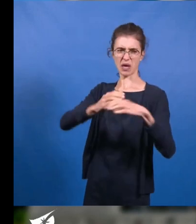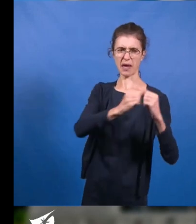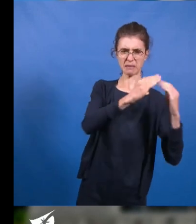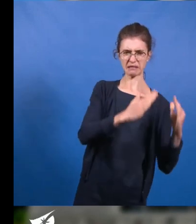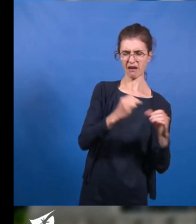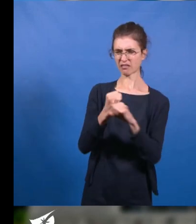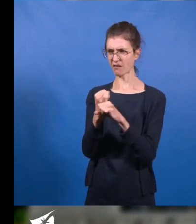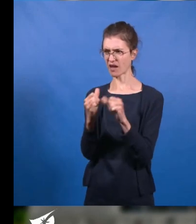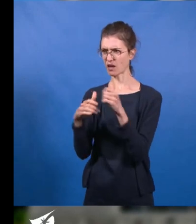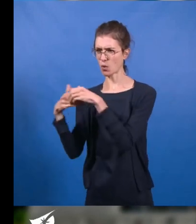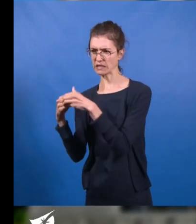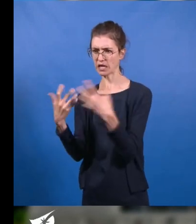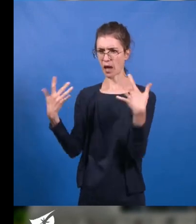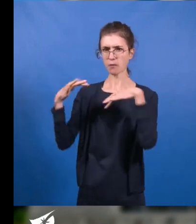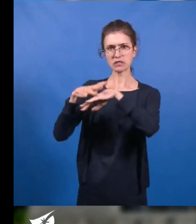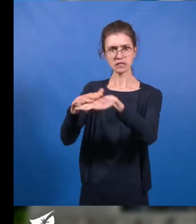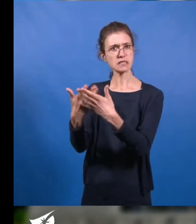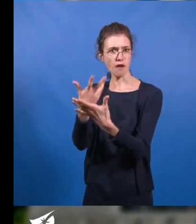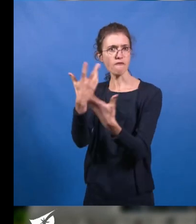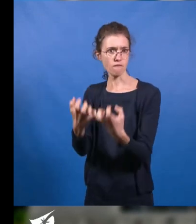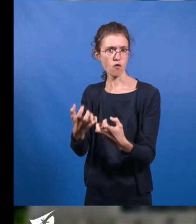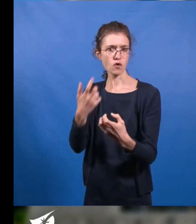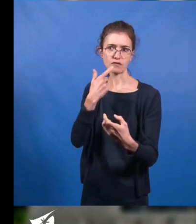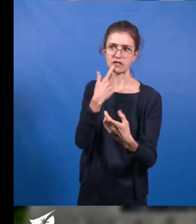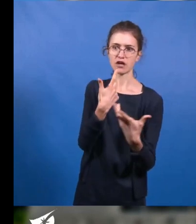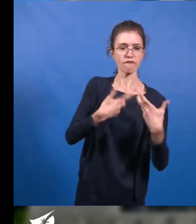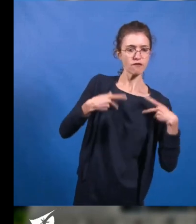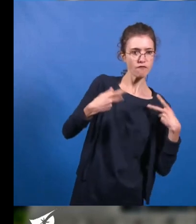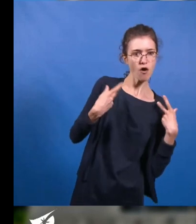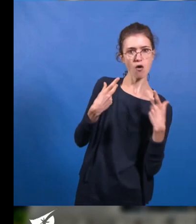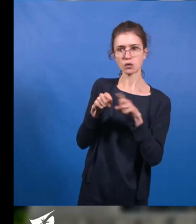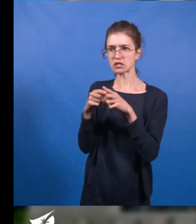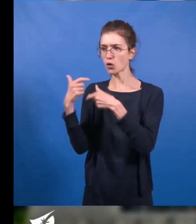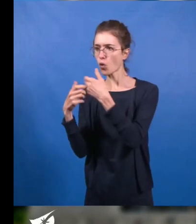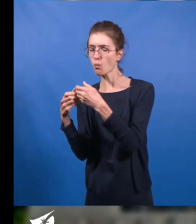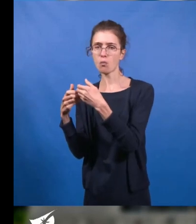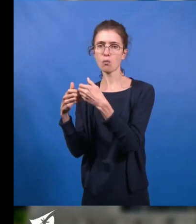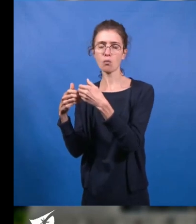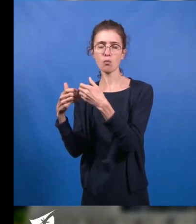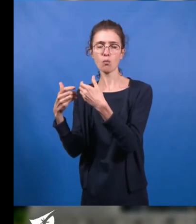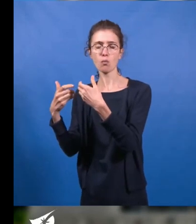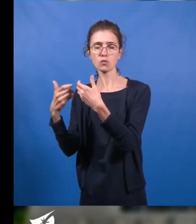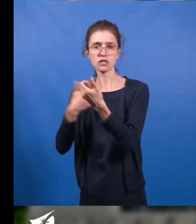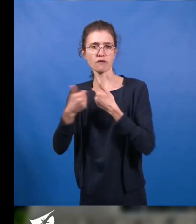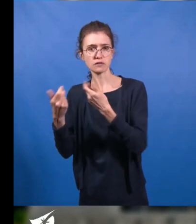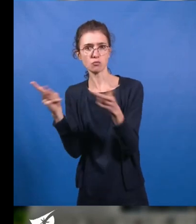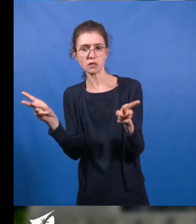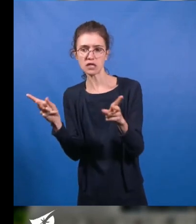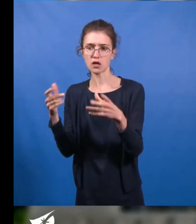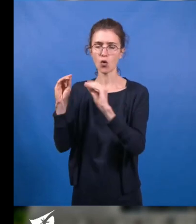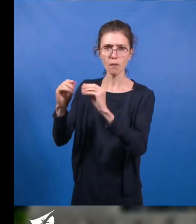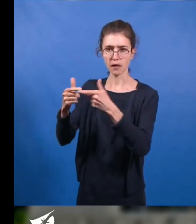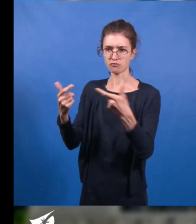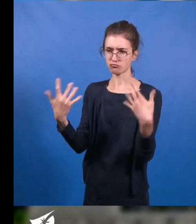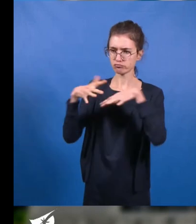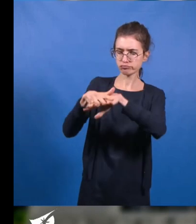et loisirs, qui saurait articuler lieu de vie, commerce et services publics. La délibération que nous apprêtons